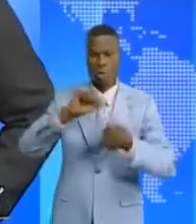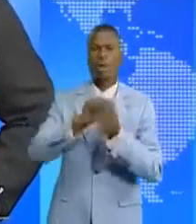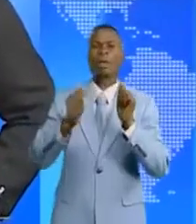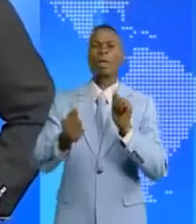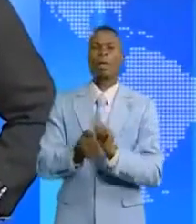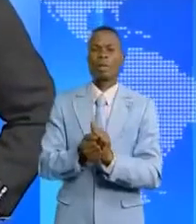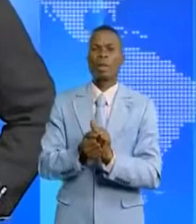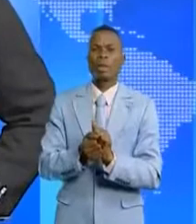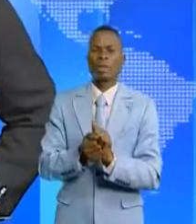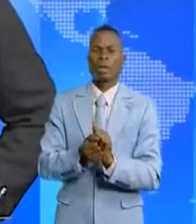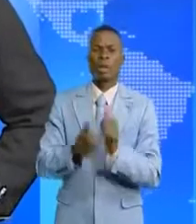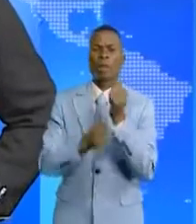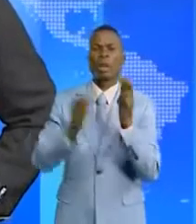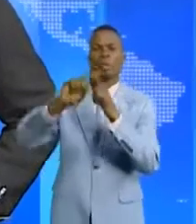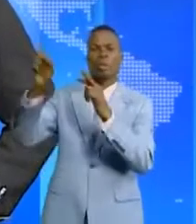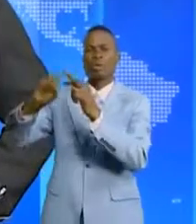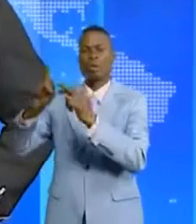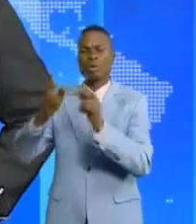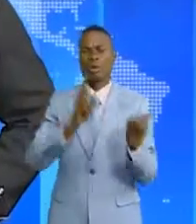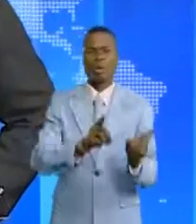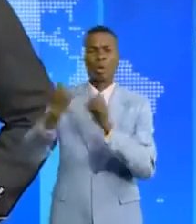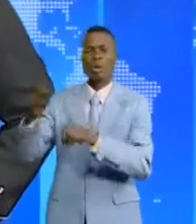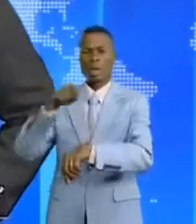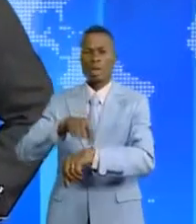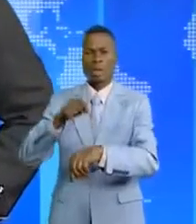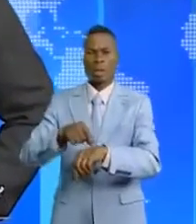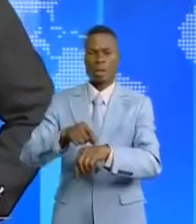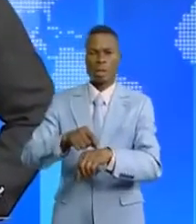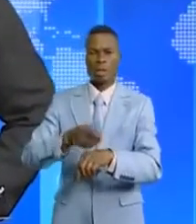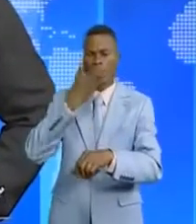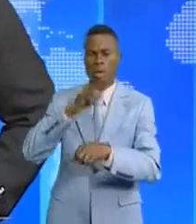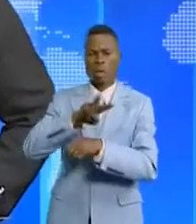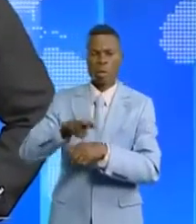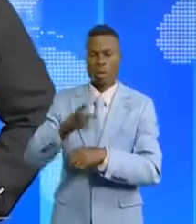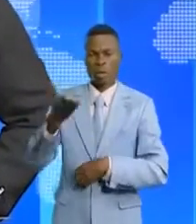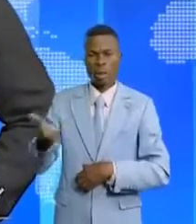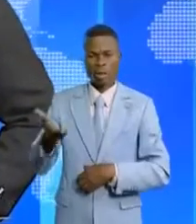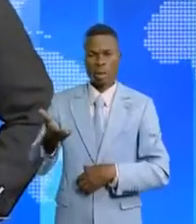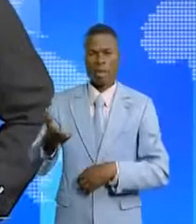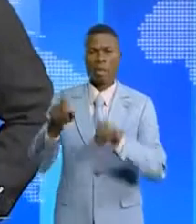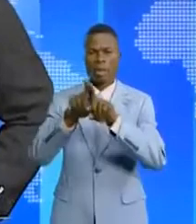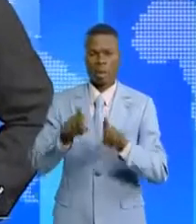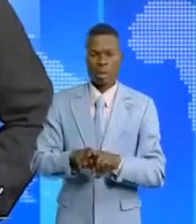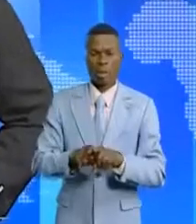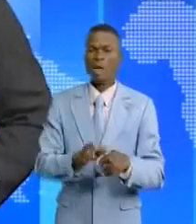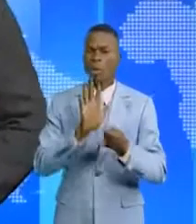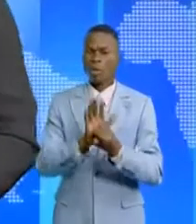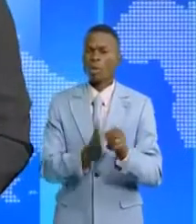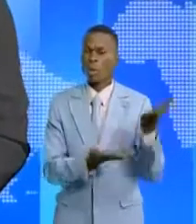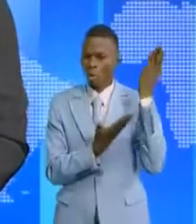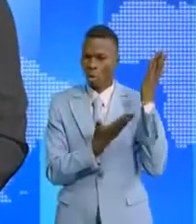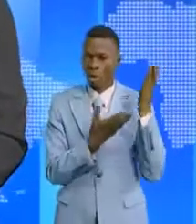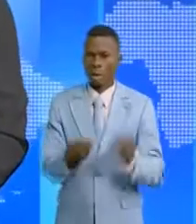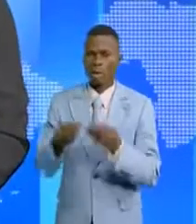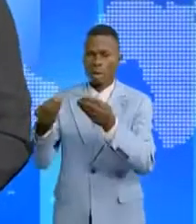de réfugiés et autres déplacés en cette période de pandémie à Covid-19 et la nécessité de mettre en